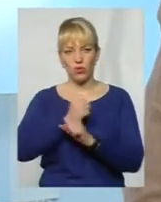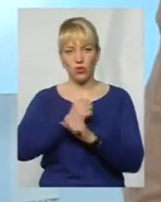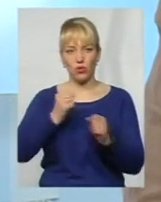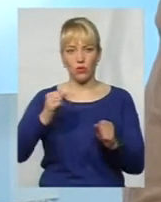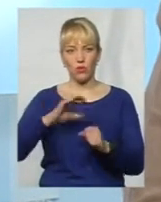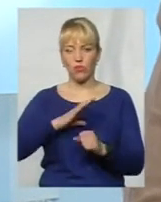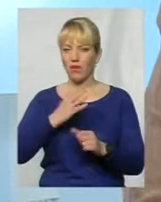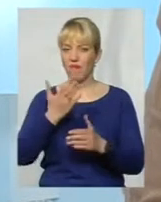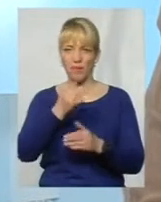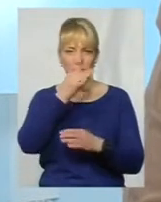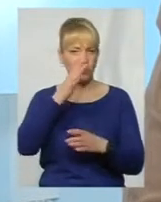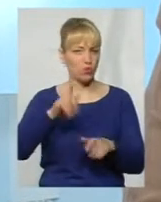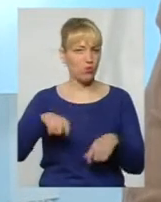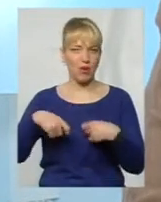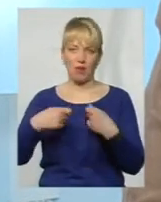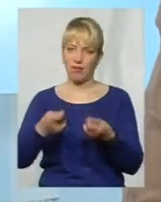вам не передати.